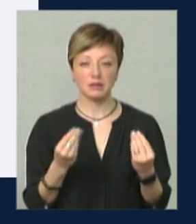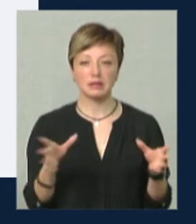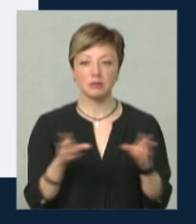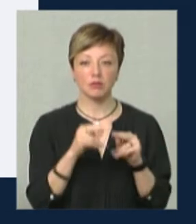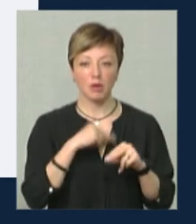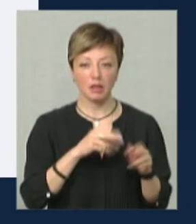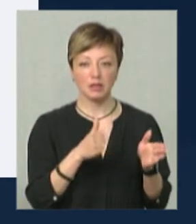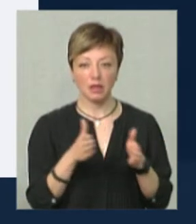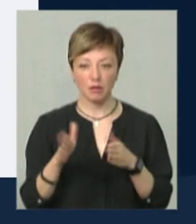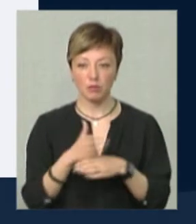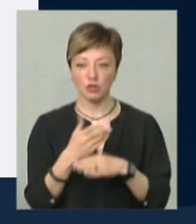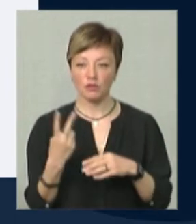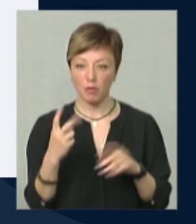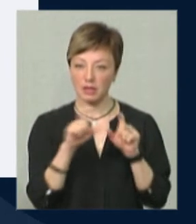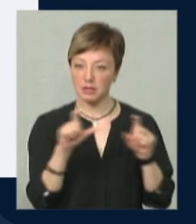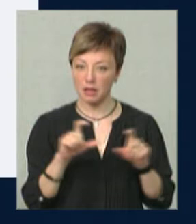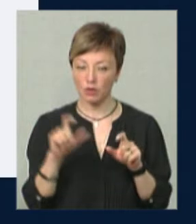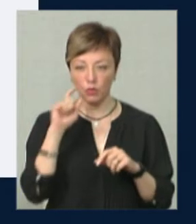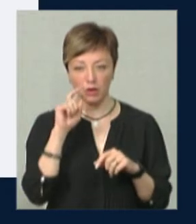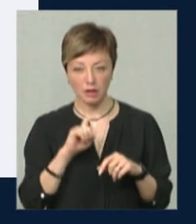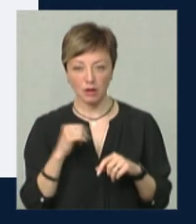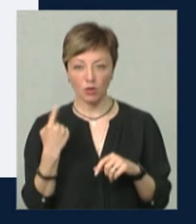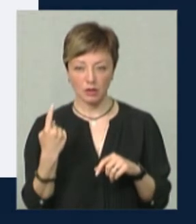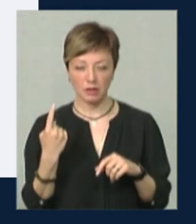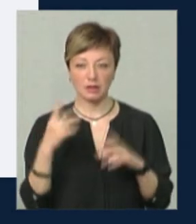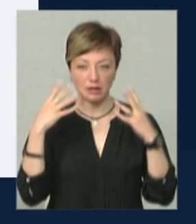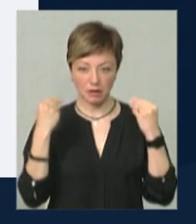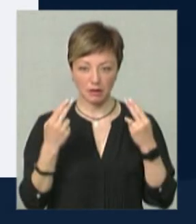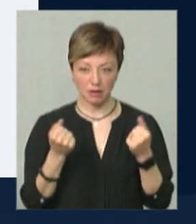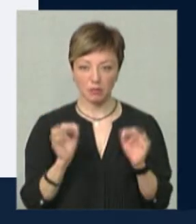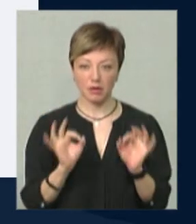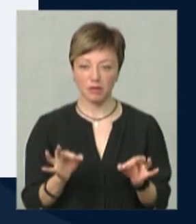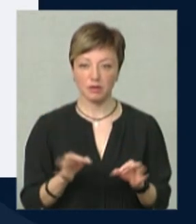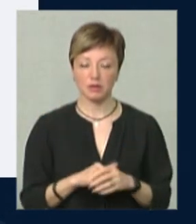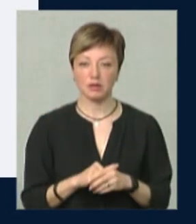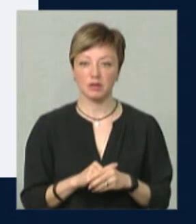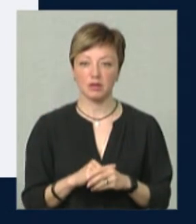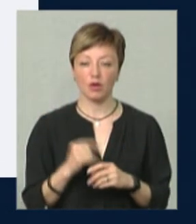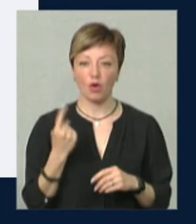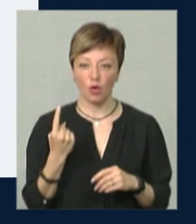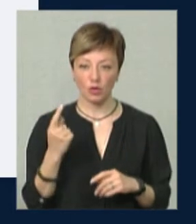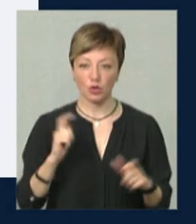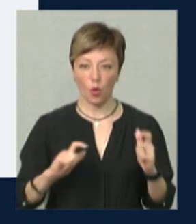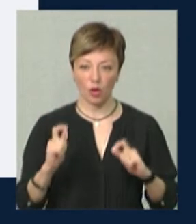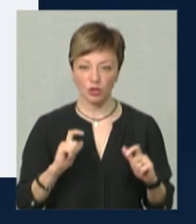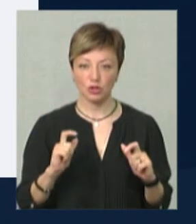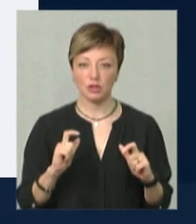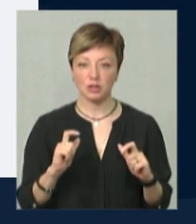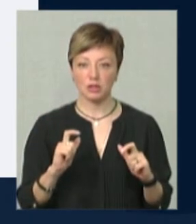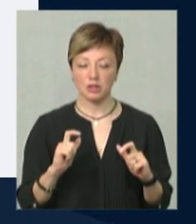співпраця налагоджується між двома закладами України і одним нідерландським, так? Правильно. Одним коледжем.